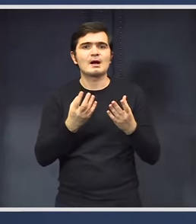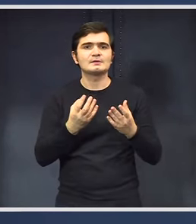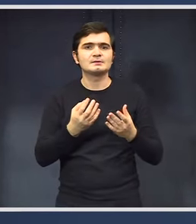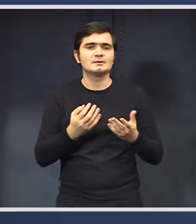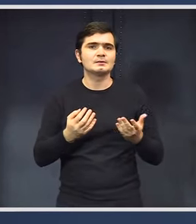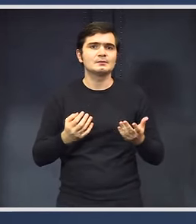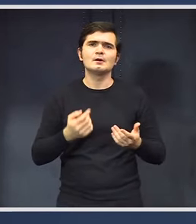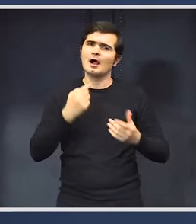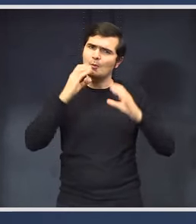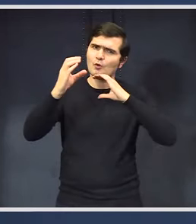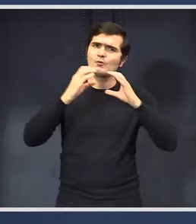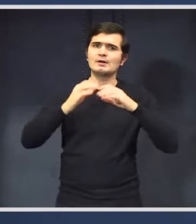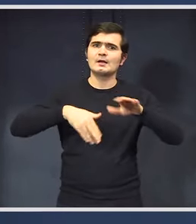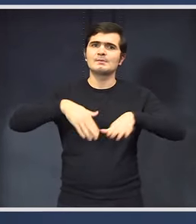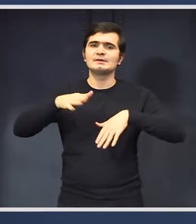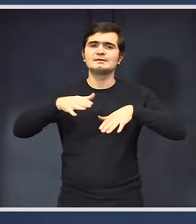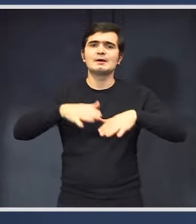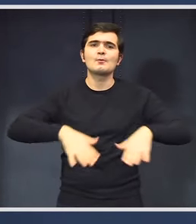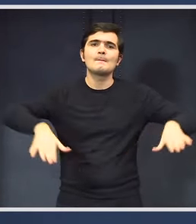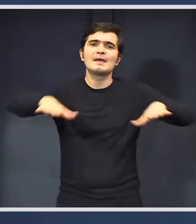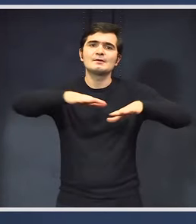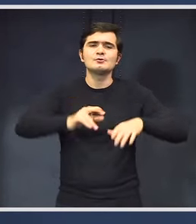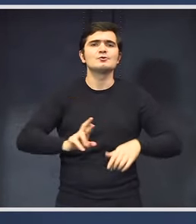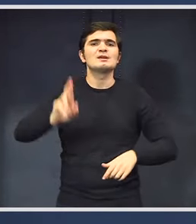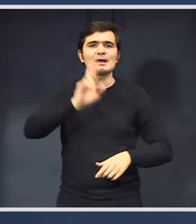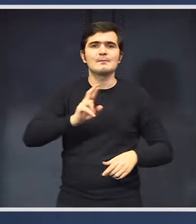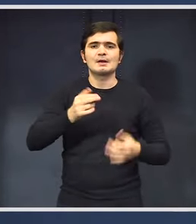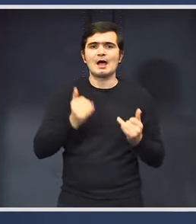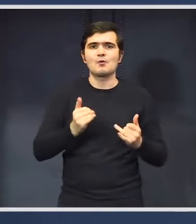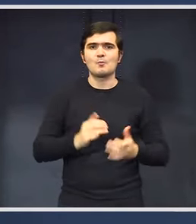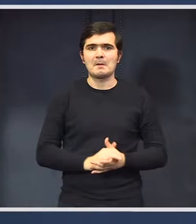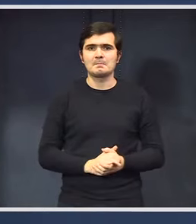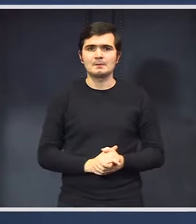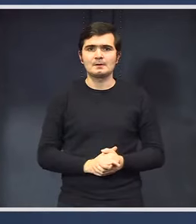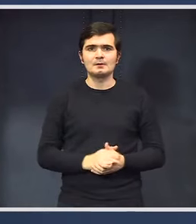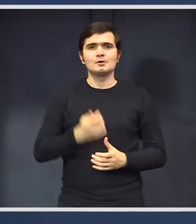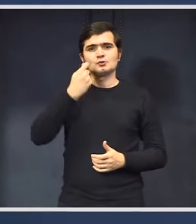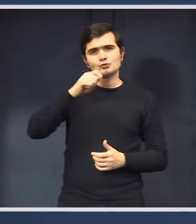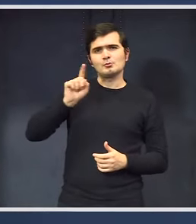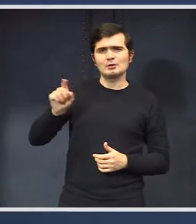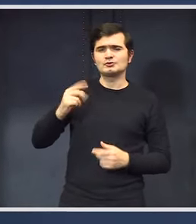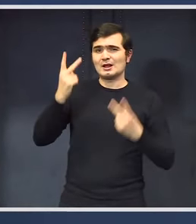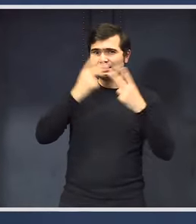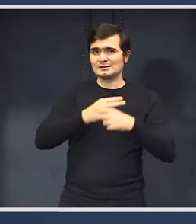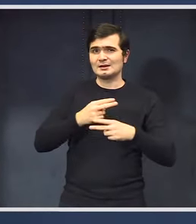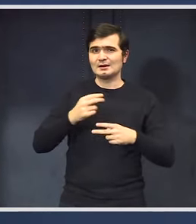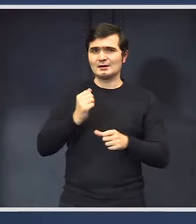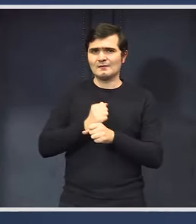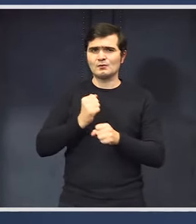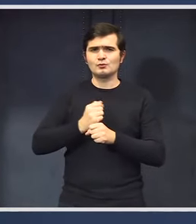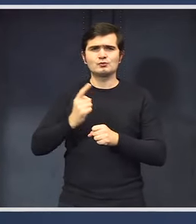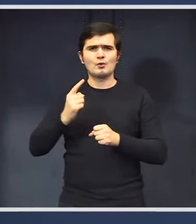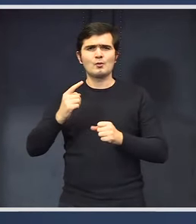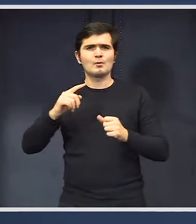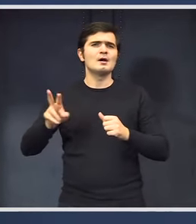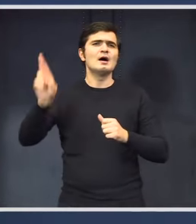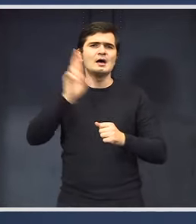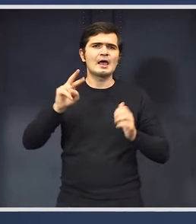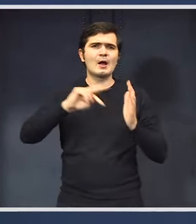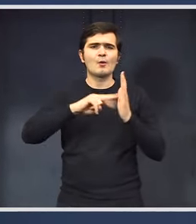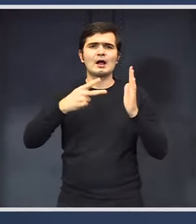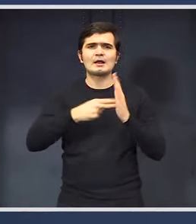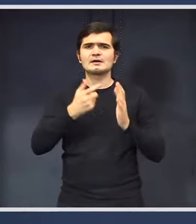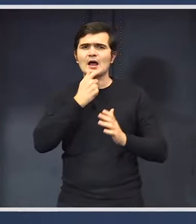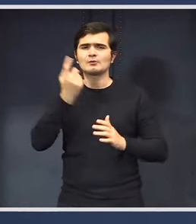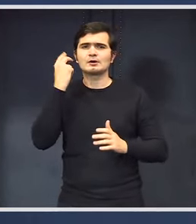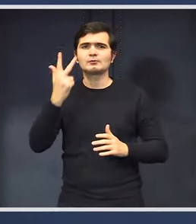a fost și un comunicat al Ministerului Mediului, repet eu acum, domnul respectiv înțeleg că a fost o reorganizare anul trecut în 3 noiembrie,